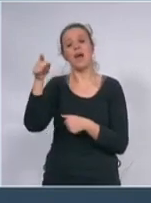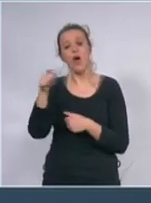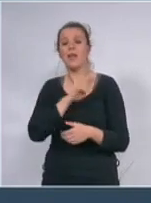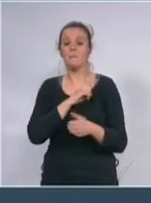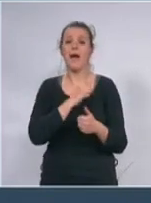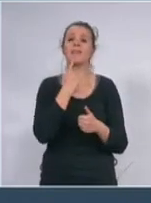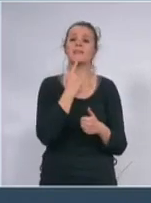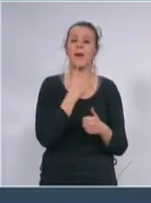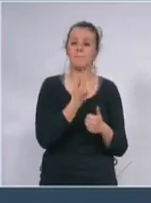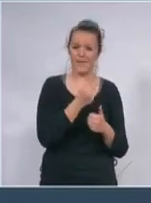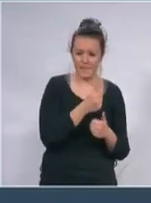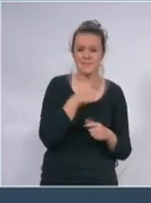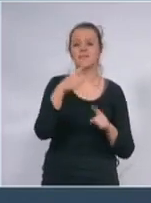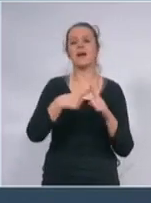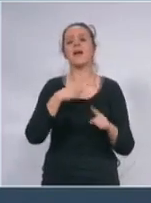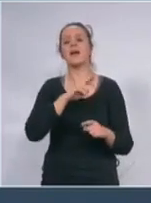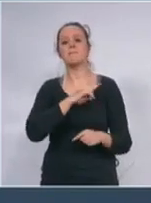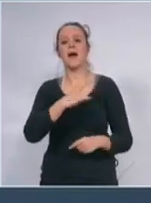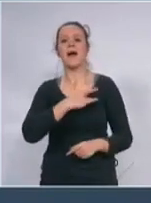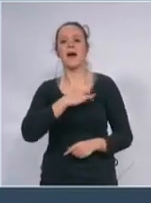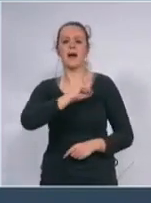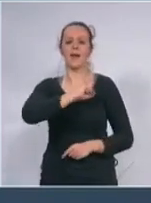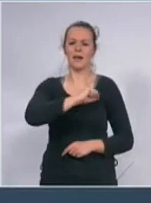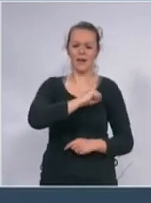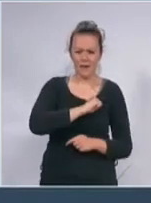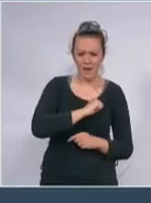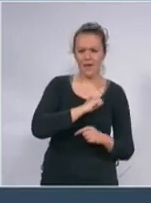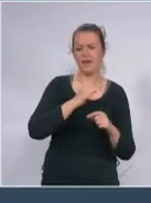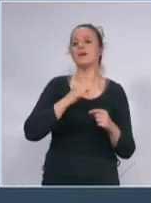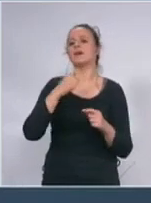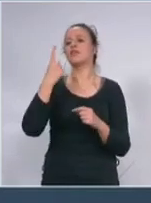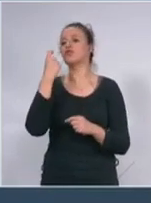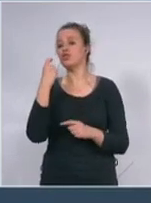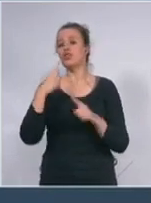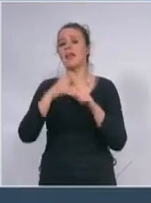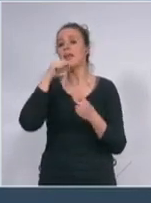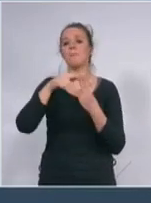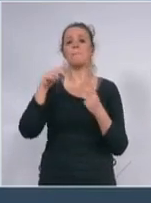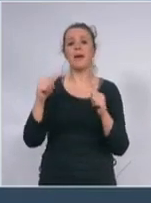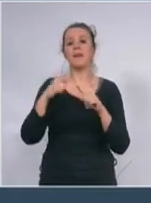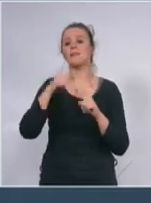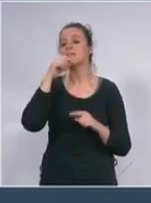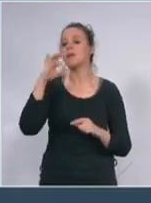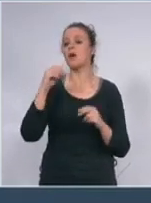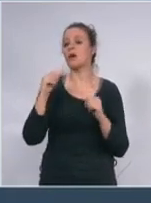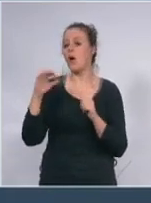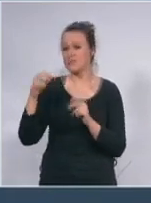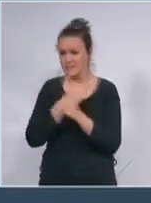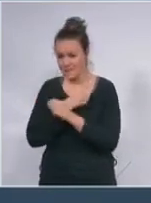hipertenziju aritmiju hipotireozu sekundarnu policitemiju